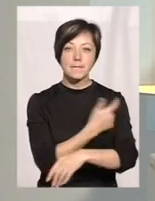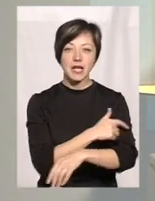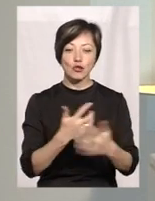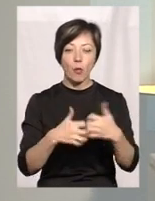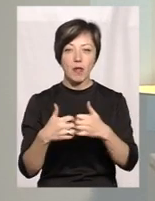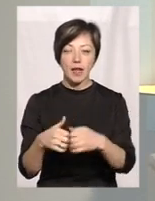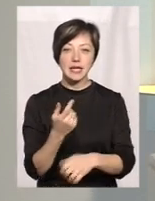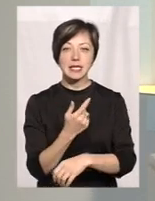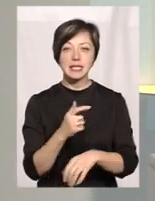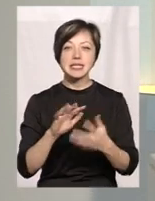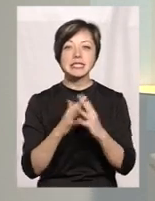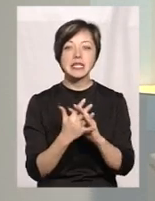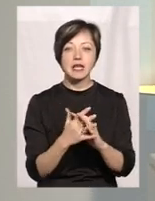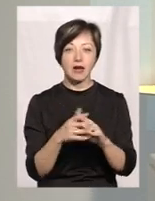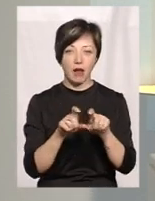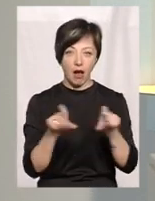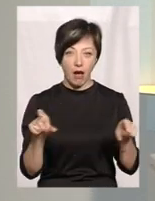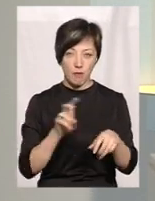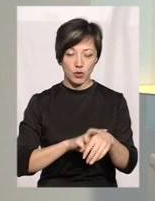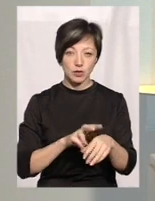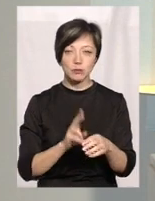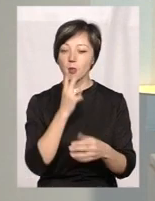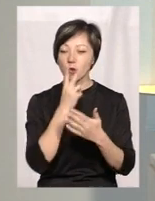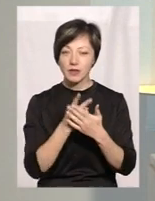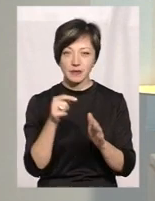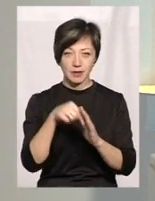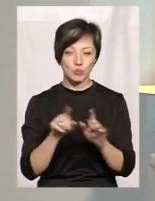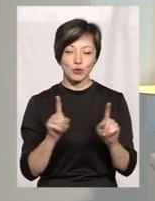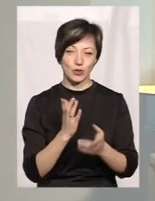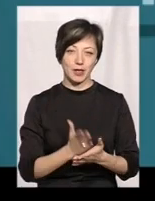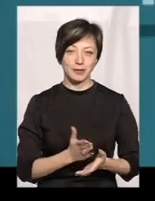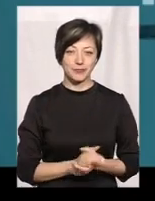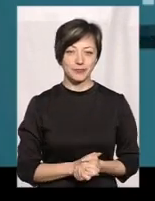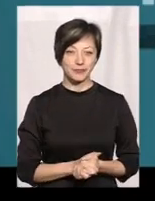сільських амбулаторій. Маємо можливість зазирнути у нього разом.